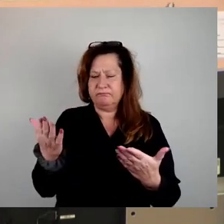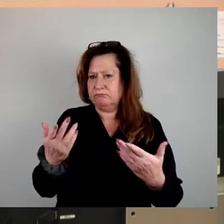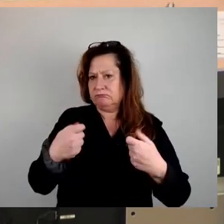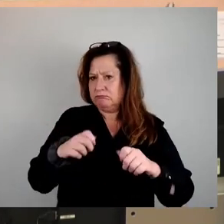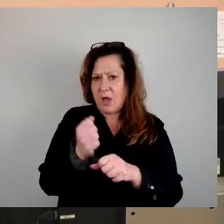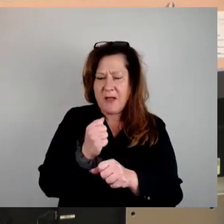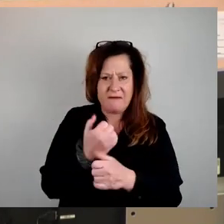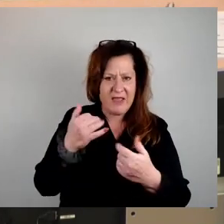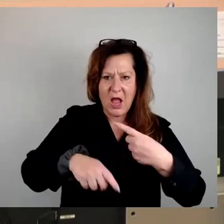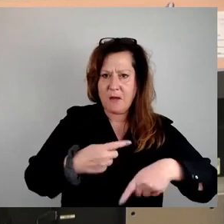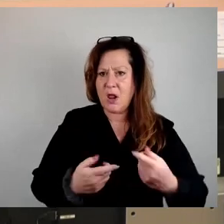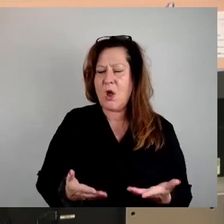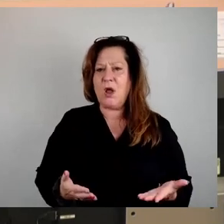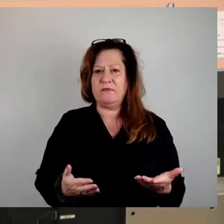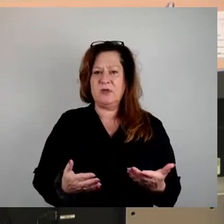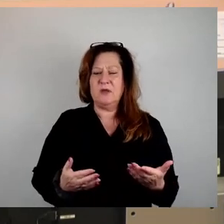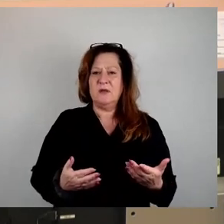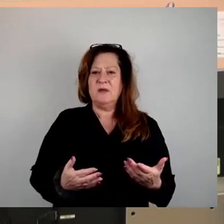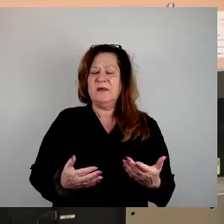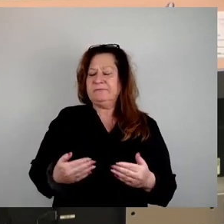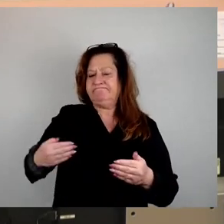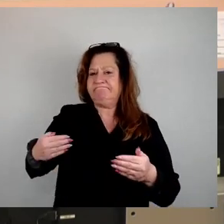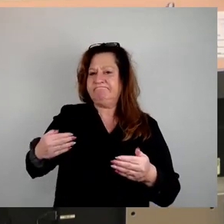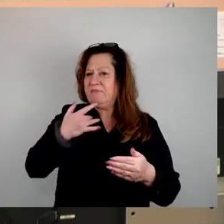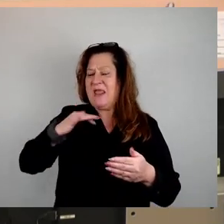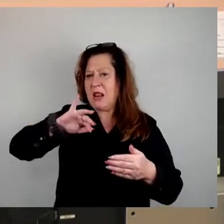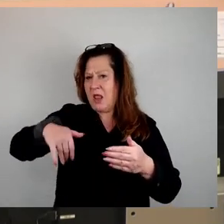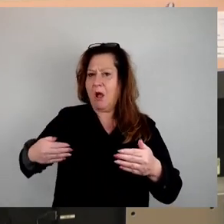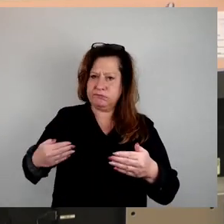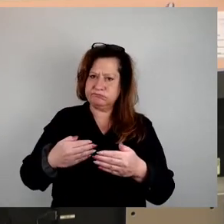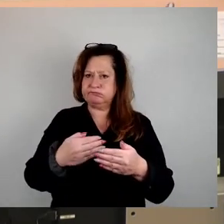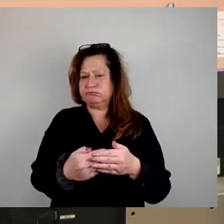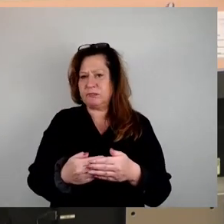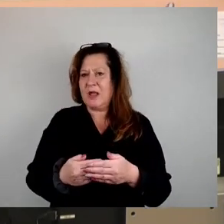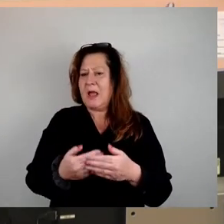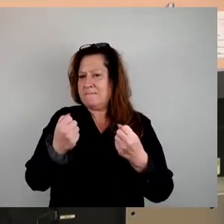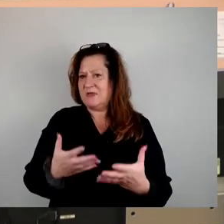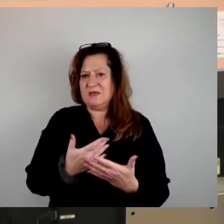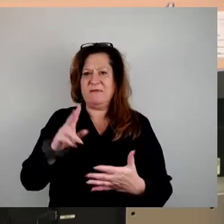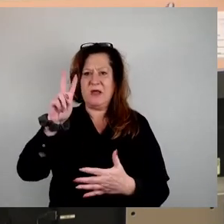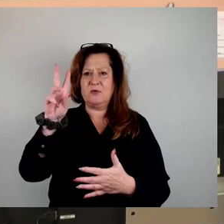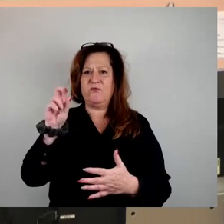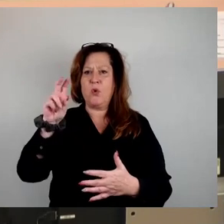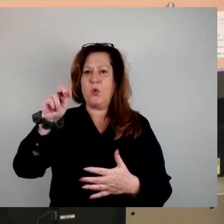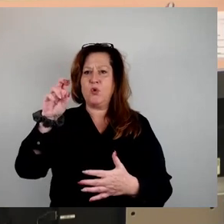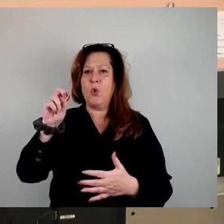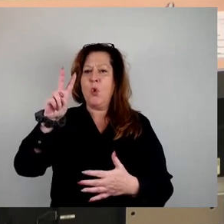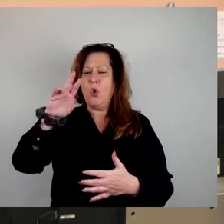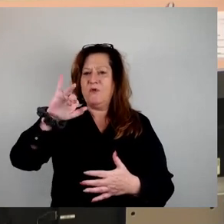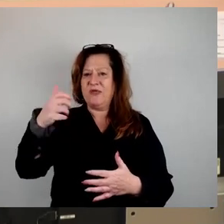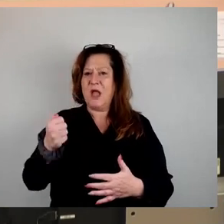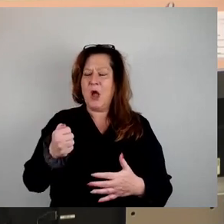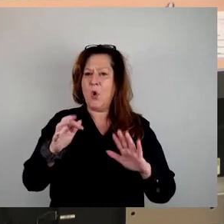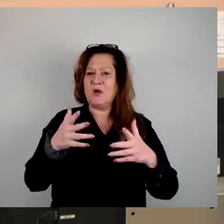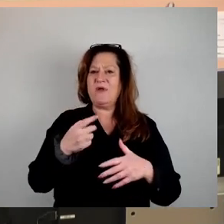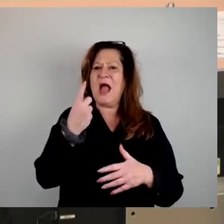Es ist in den Jahren Folgendes passiert. Die Vonovia hat insgesamt deutschlandweit teilweise eine Milliarde Euro pro Jahr an